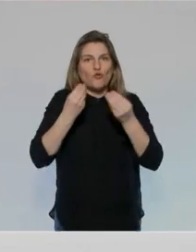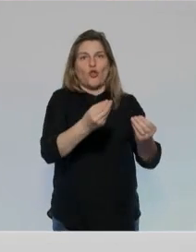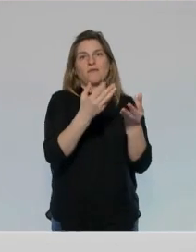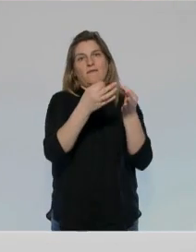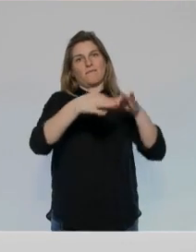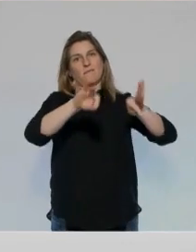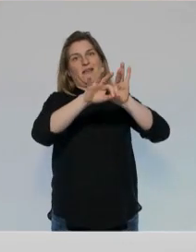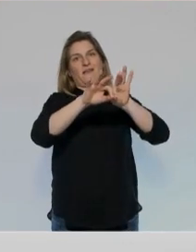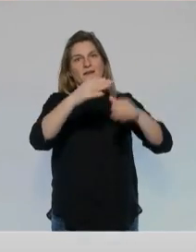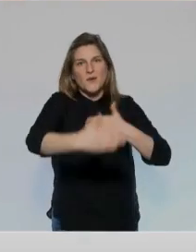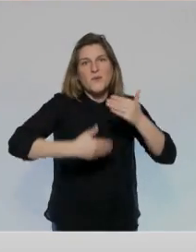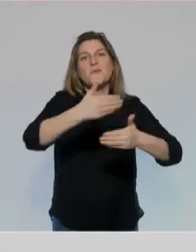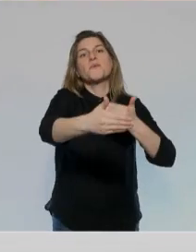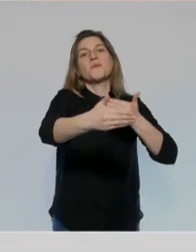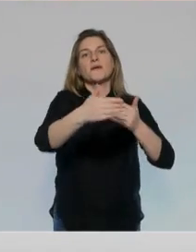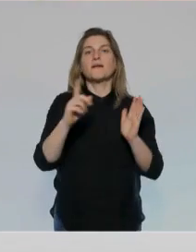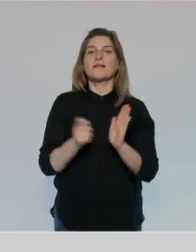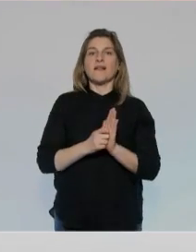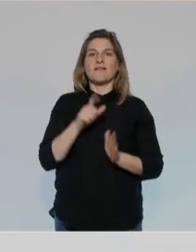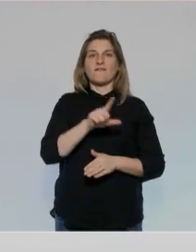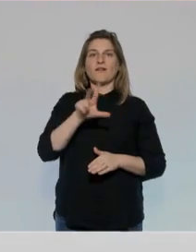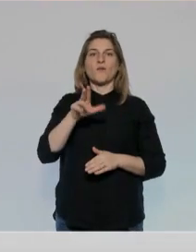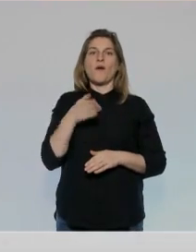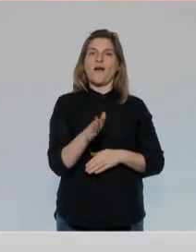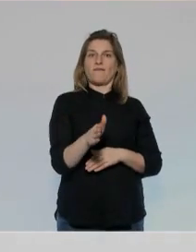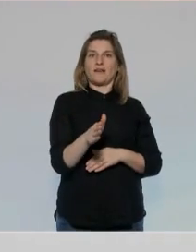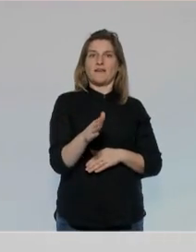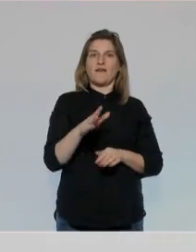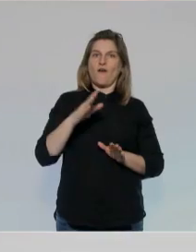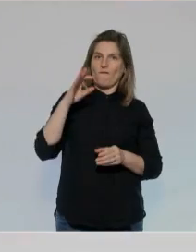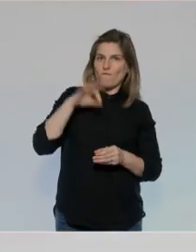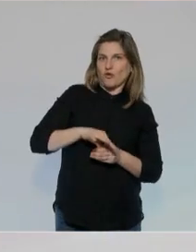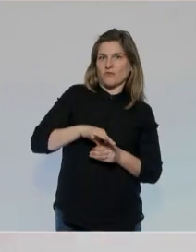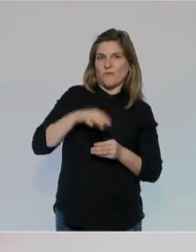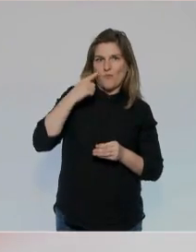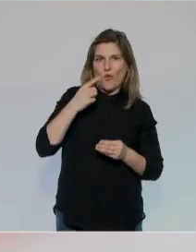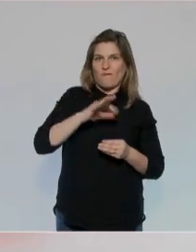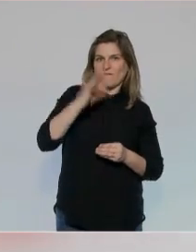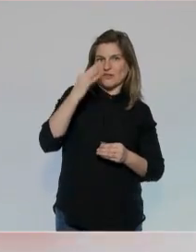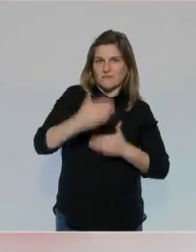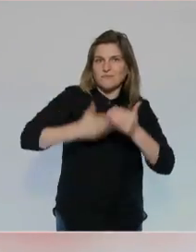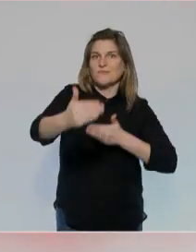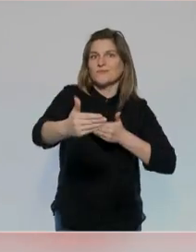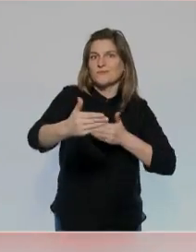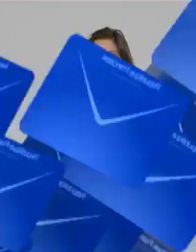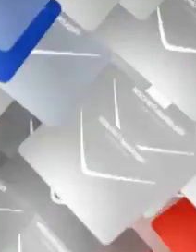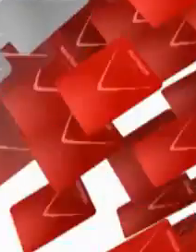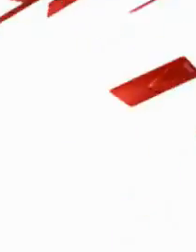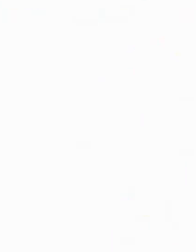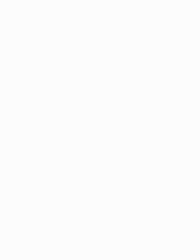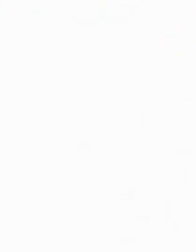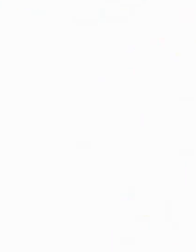notre pays en marche. Alors le 23 avril, votez pour remettre la France en marche.